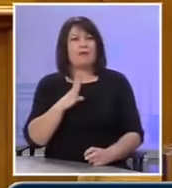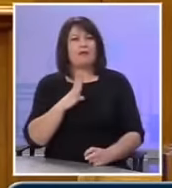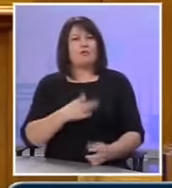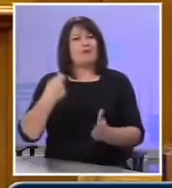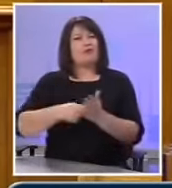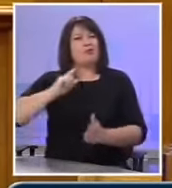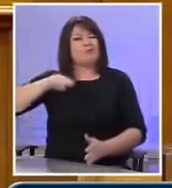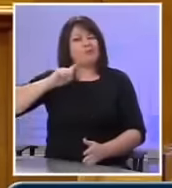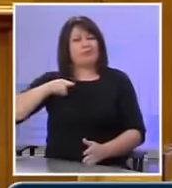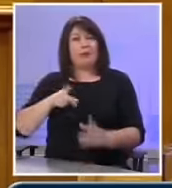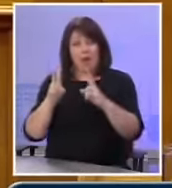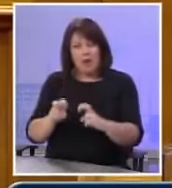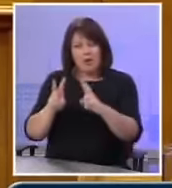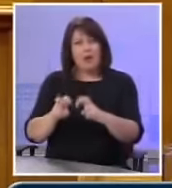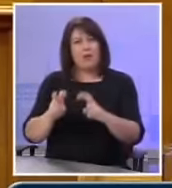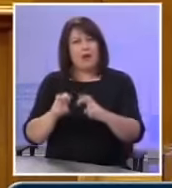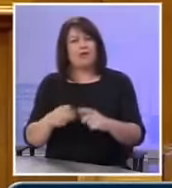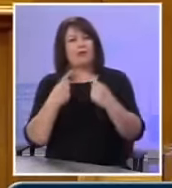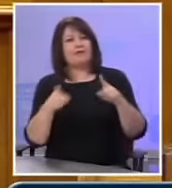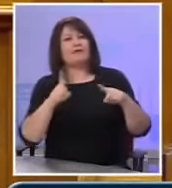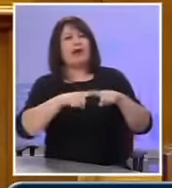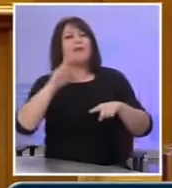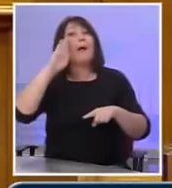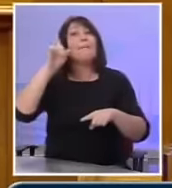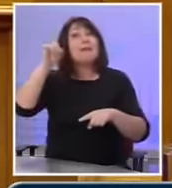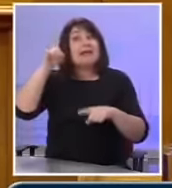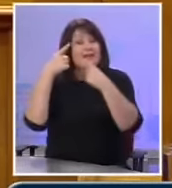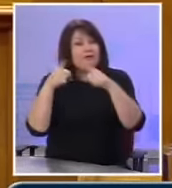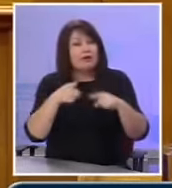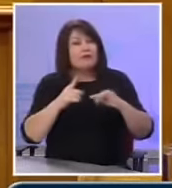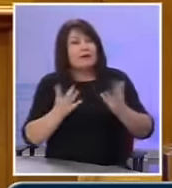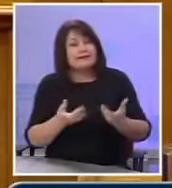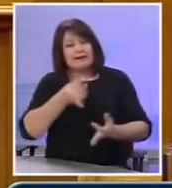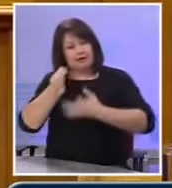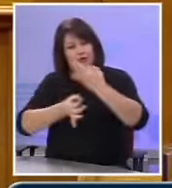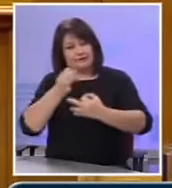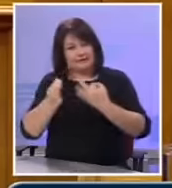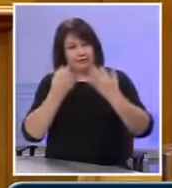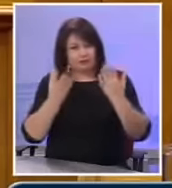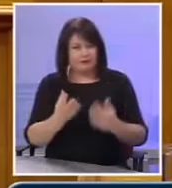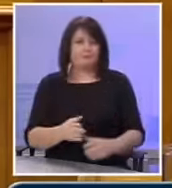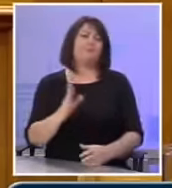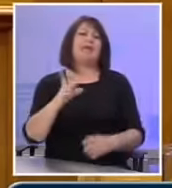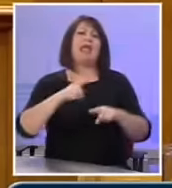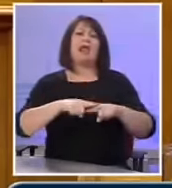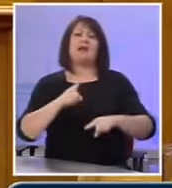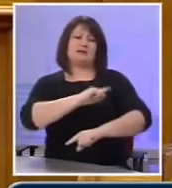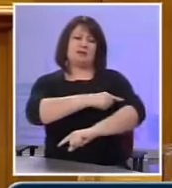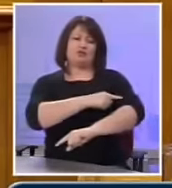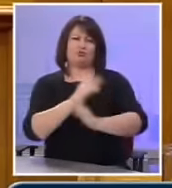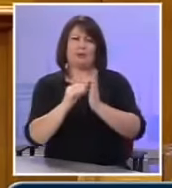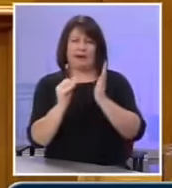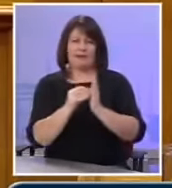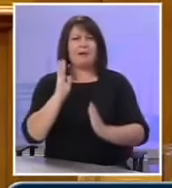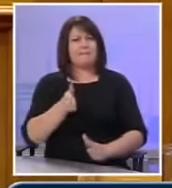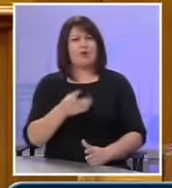φοροδιαφυγή και ποια είναι η διαφορά με την Ελλάδα και την Αμερική, κ. Καθαρασσόπουλε, για να σου το εξηγήσω αυτό. Ένας Έλληνας γιατρός μπορεί